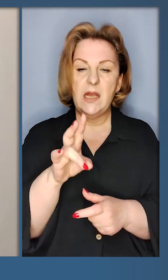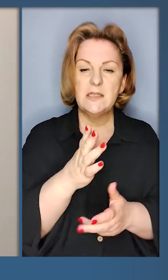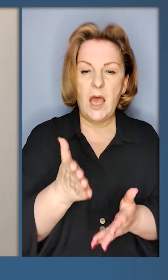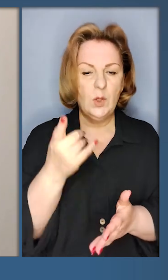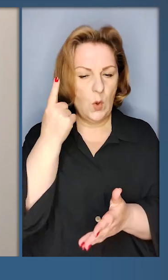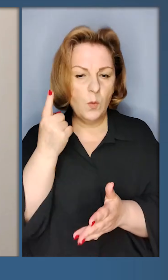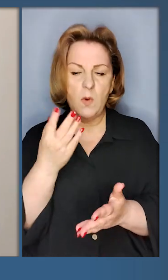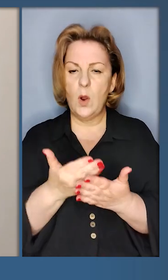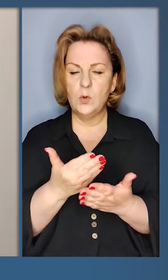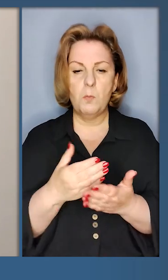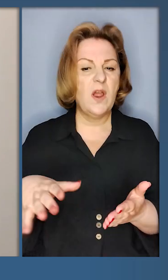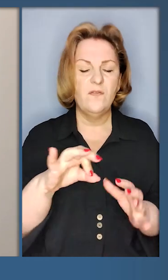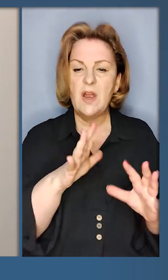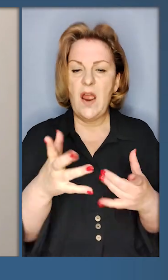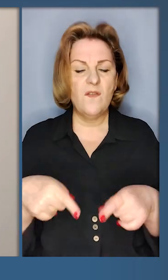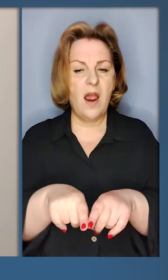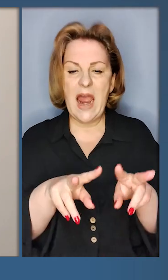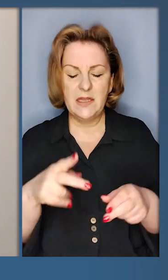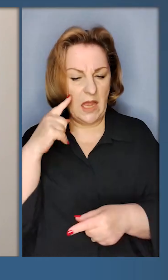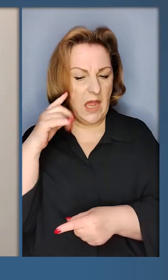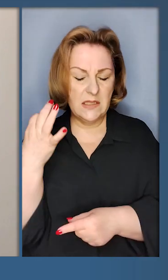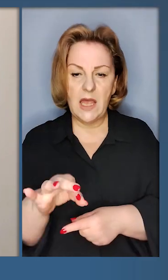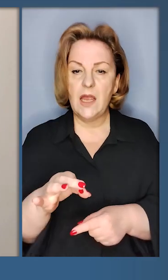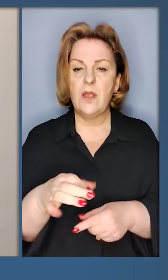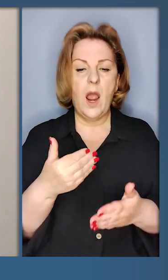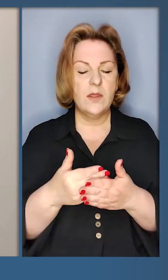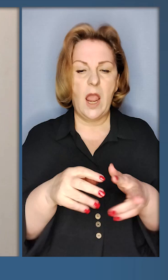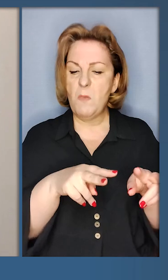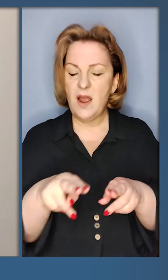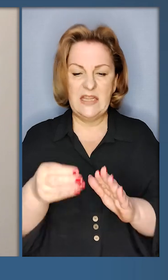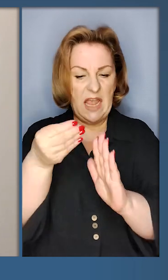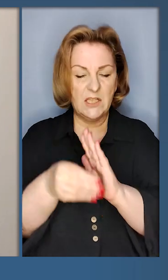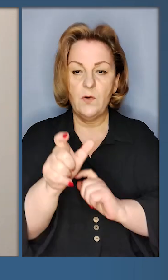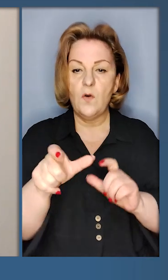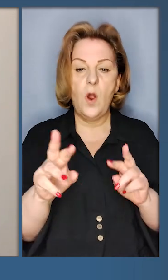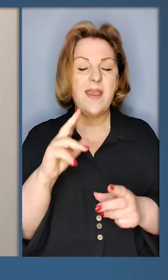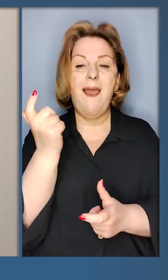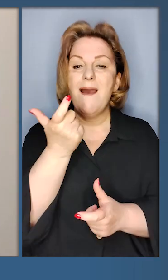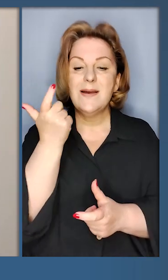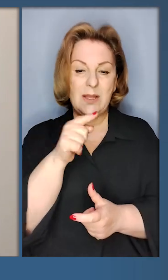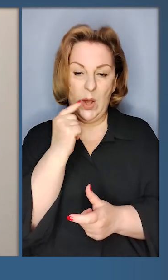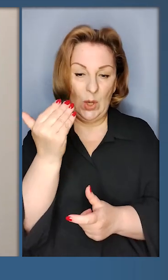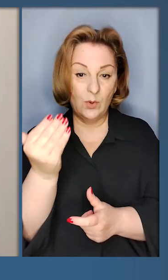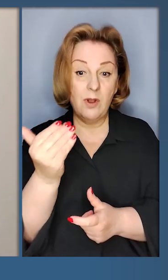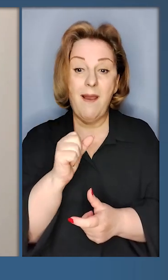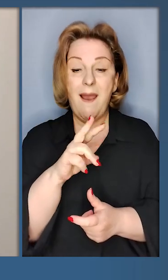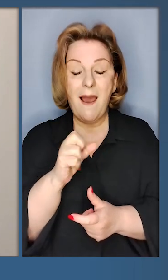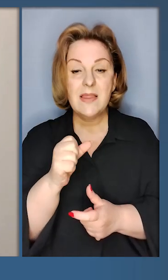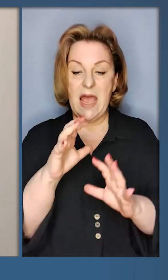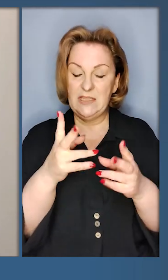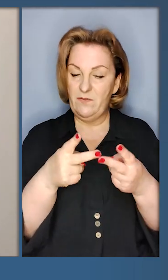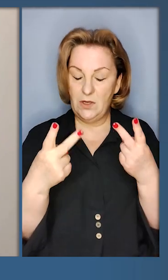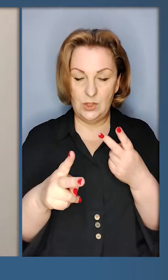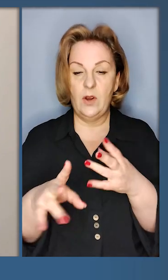зеркало. Там думали, що нібито всі в світі такі ж цинічні, нібито так само знаважають людей, як господарі Росія. світ,